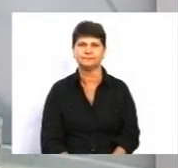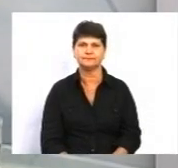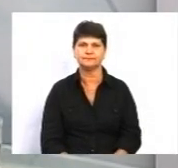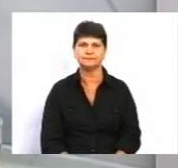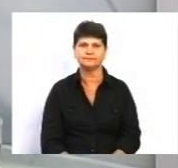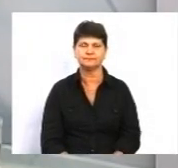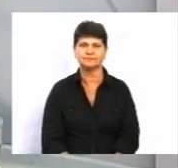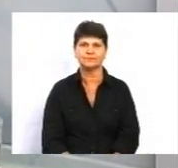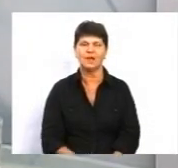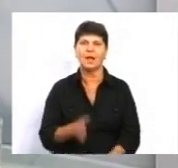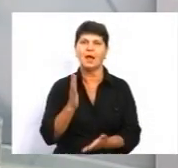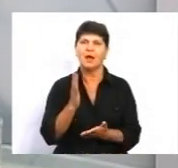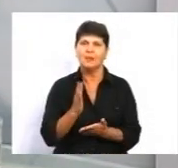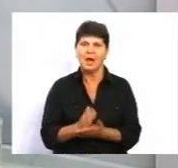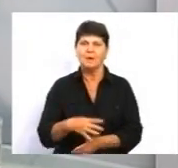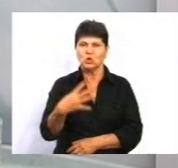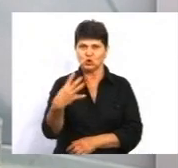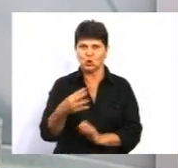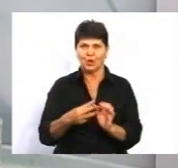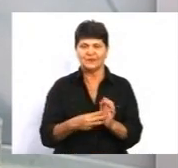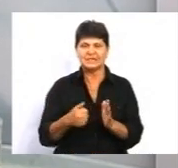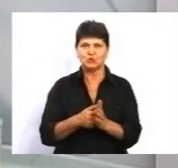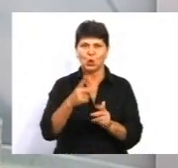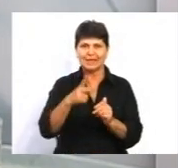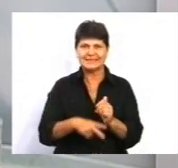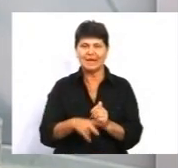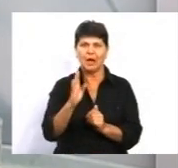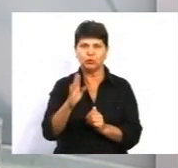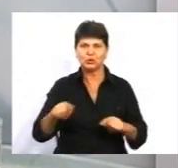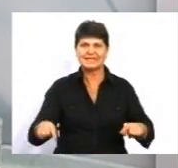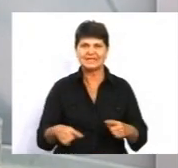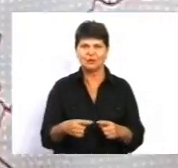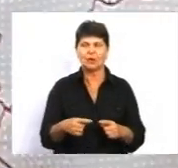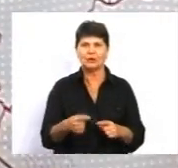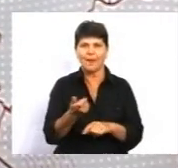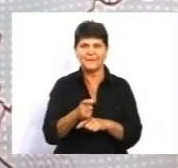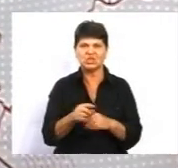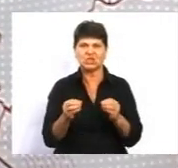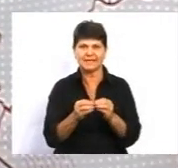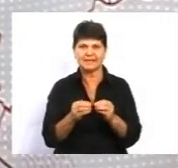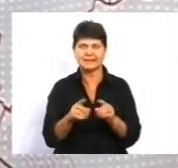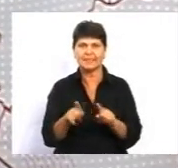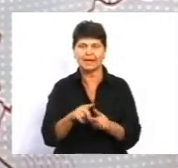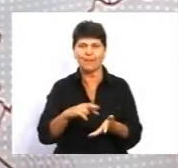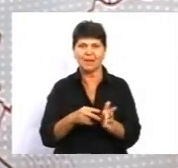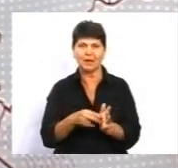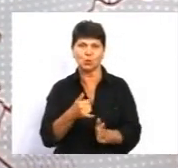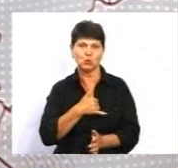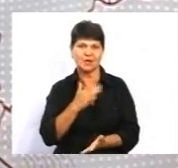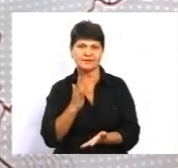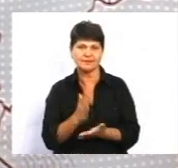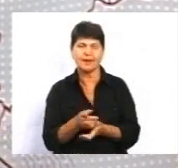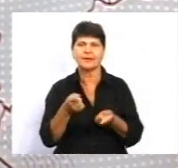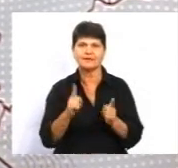Маємо їх в 48, до кінця року буде створено ще більше 10, такі в нас плани є. Це дійсно